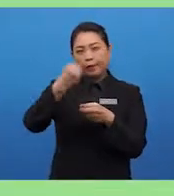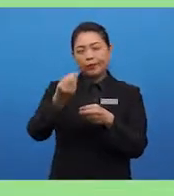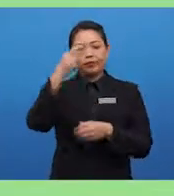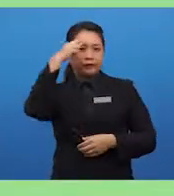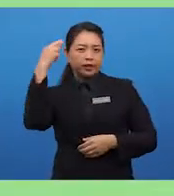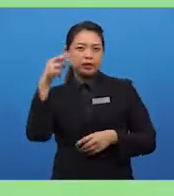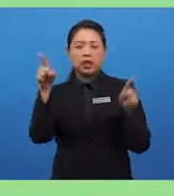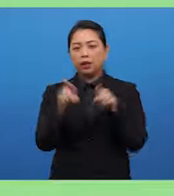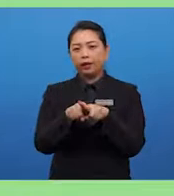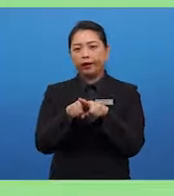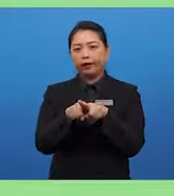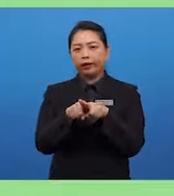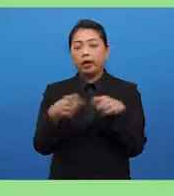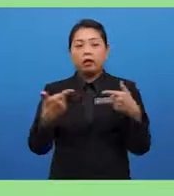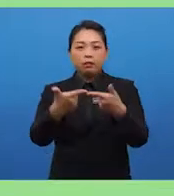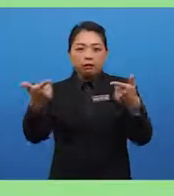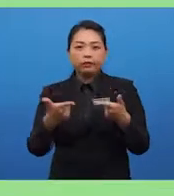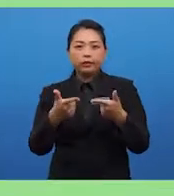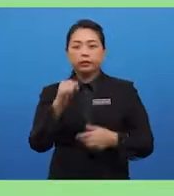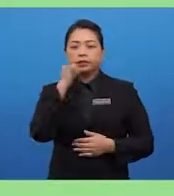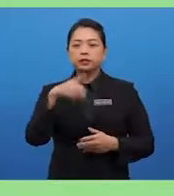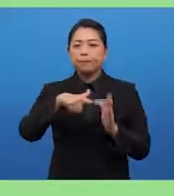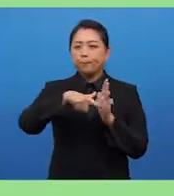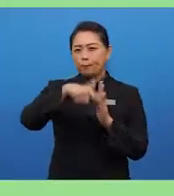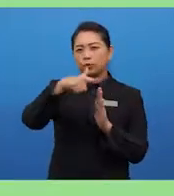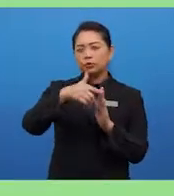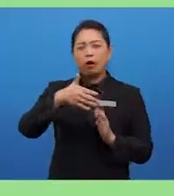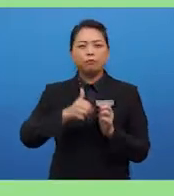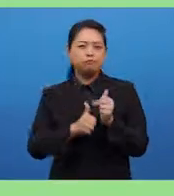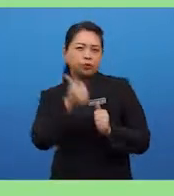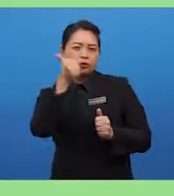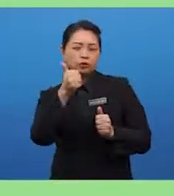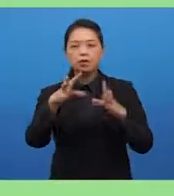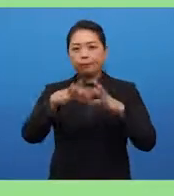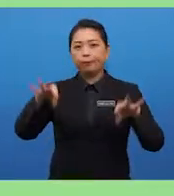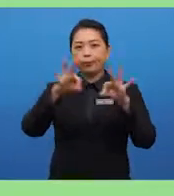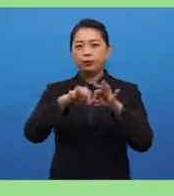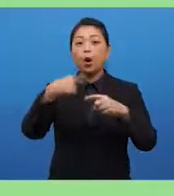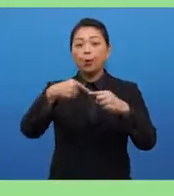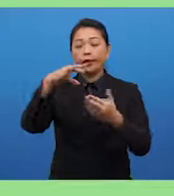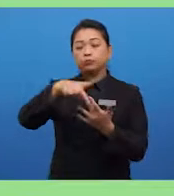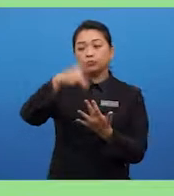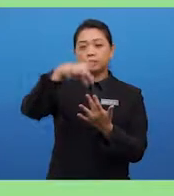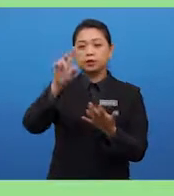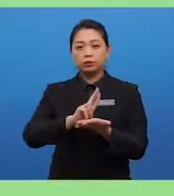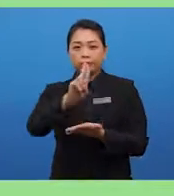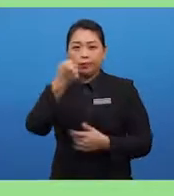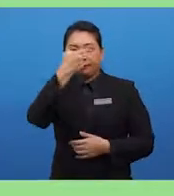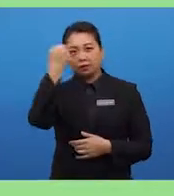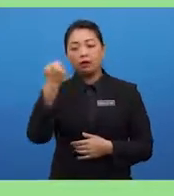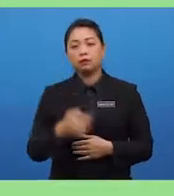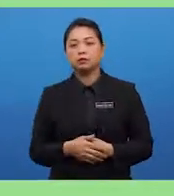like location is the most important consideration when choosing a university because